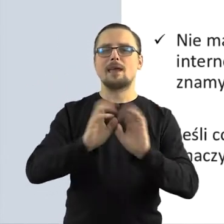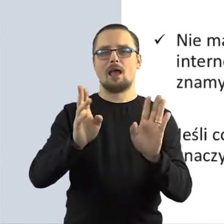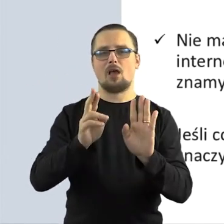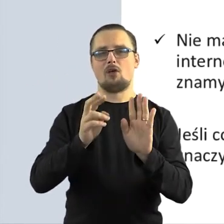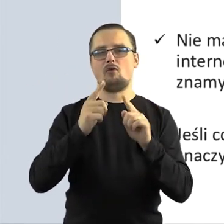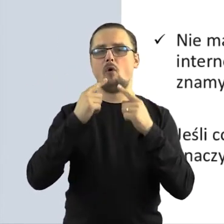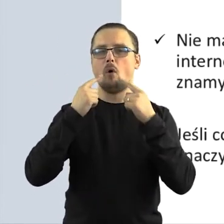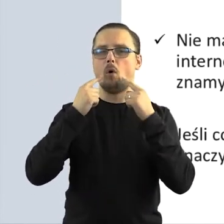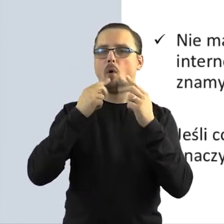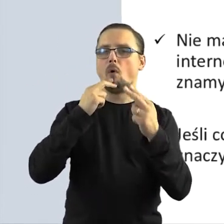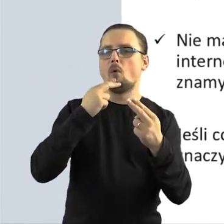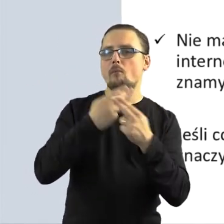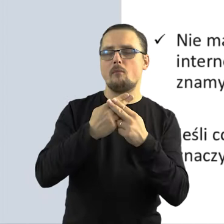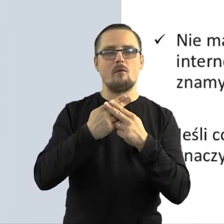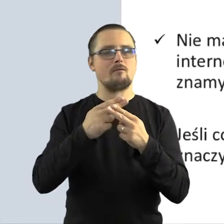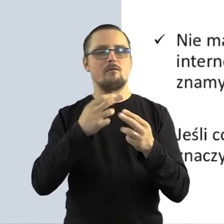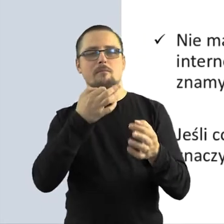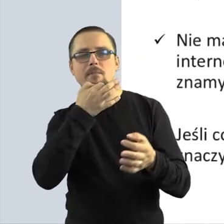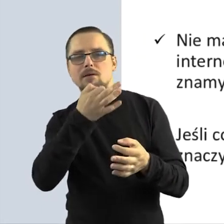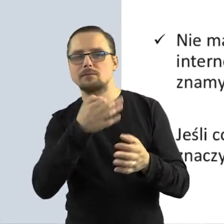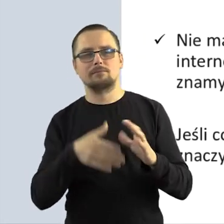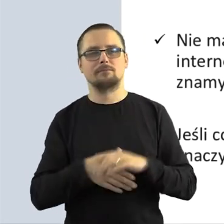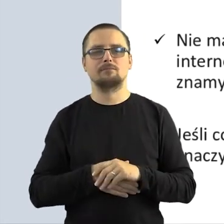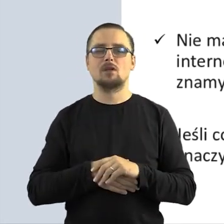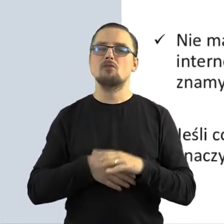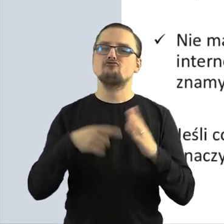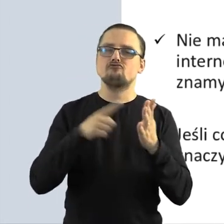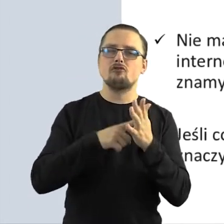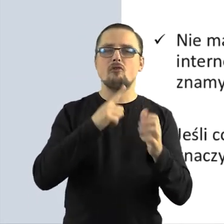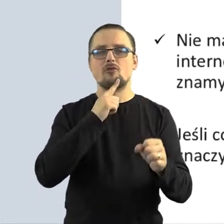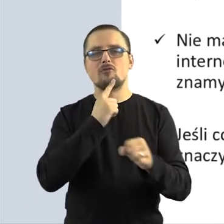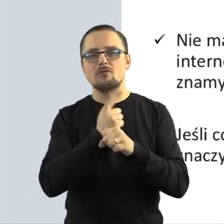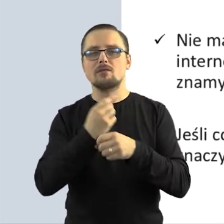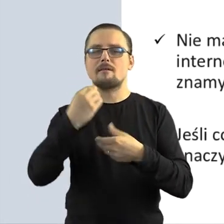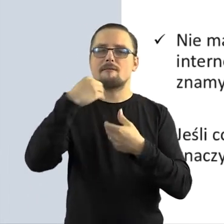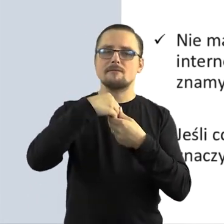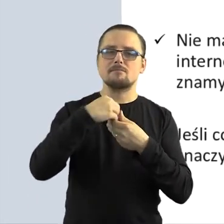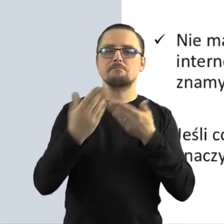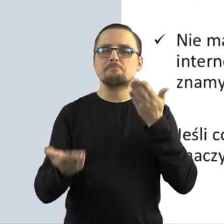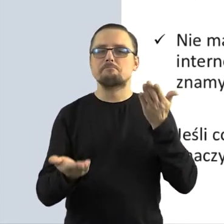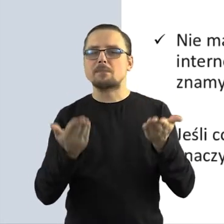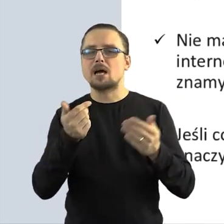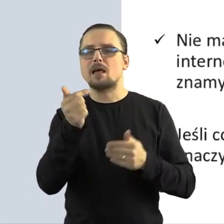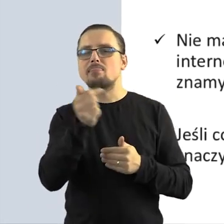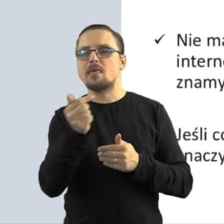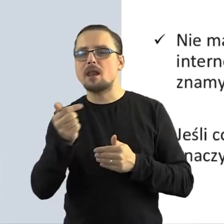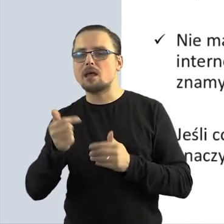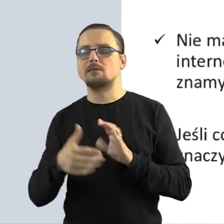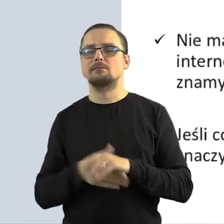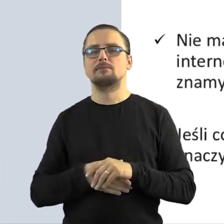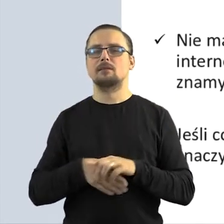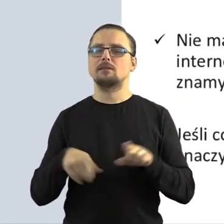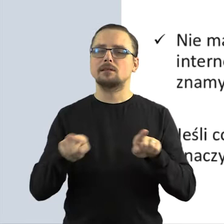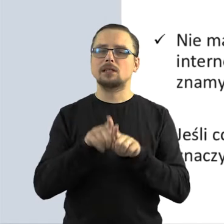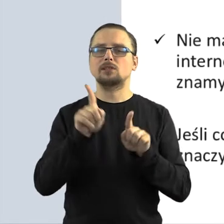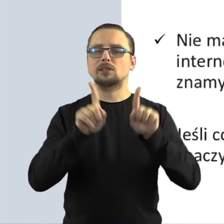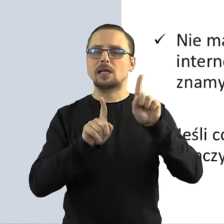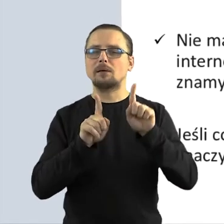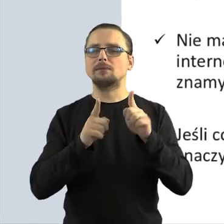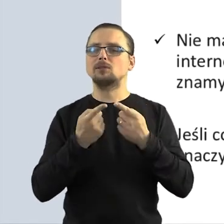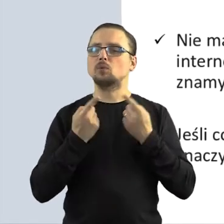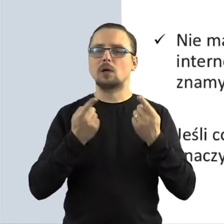mamy. Często jest to kwestia podejmowania jakichś decyzji, ważenia pewnych interesów i będziemy rozmawiali też o takich dosyć niejasnych